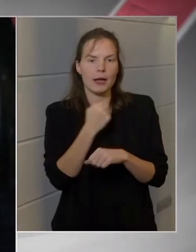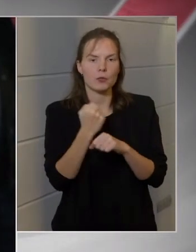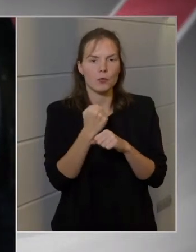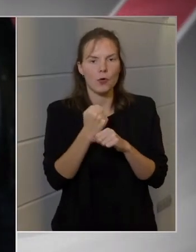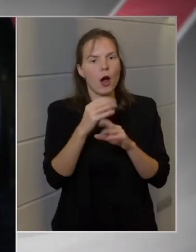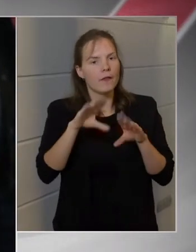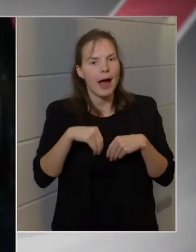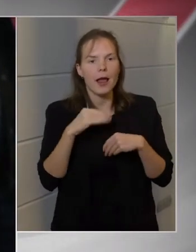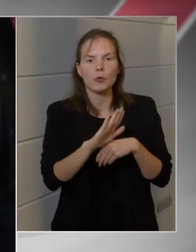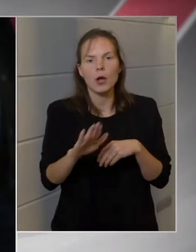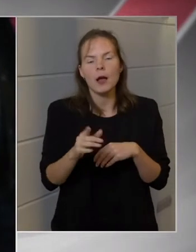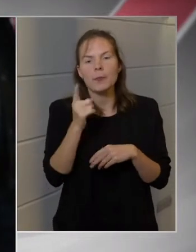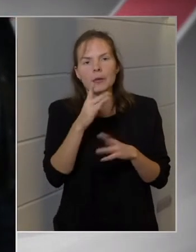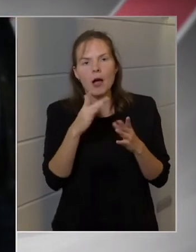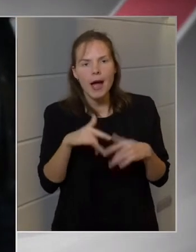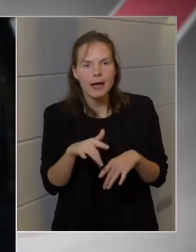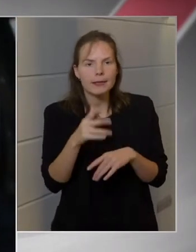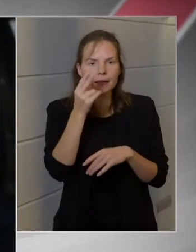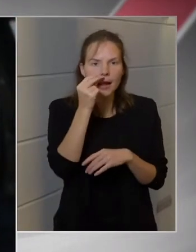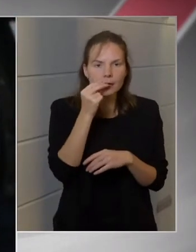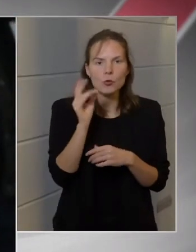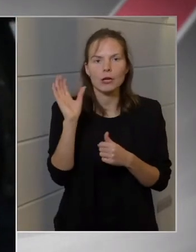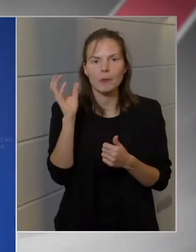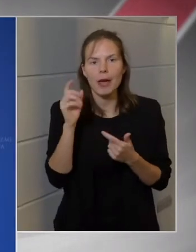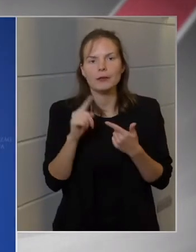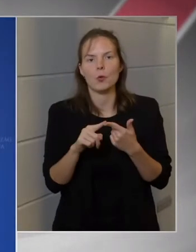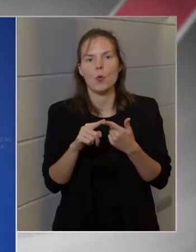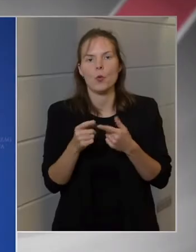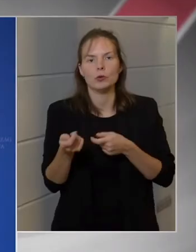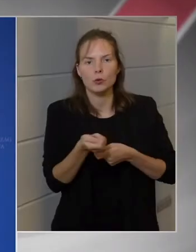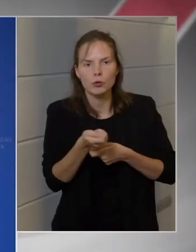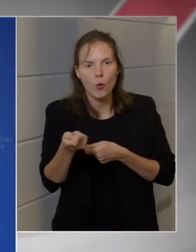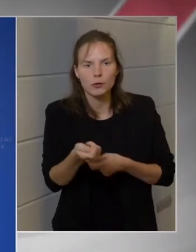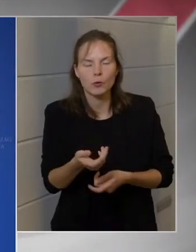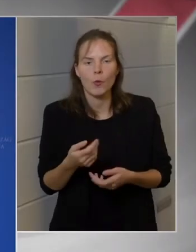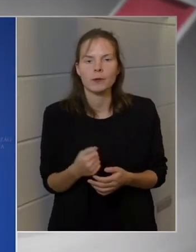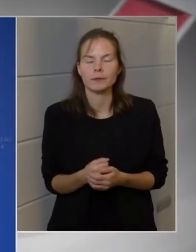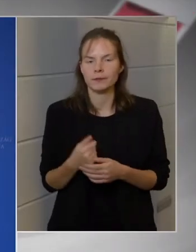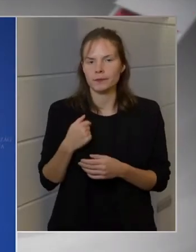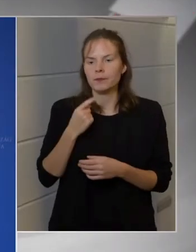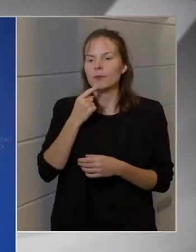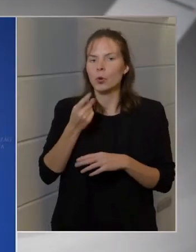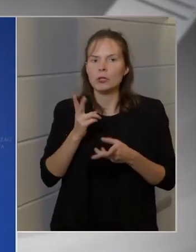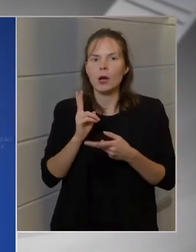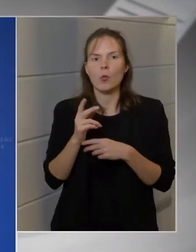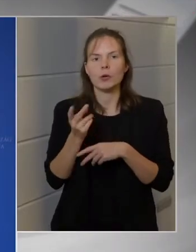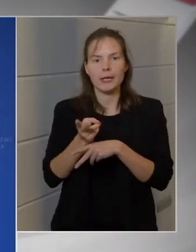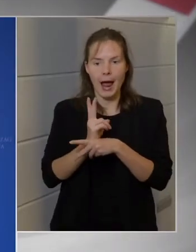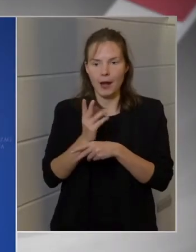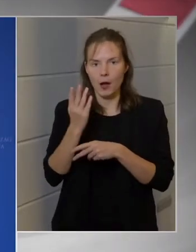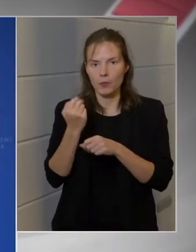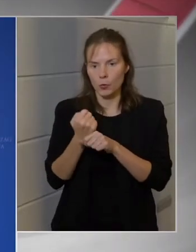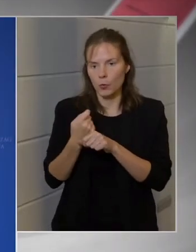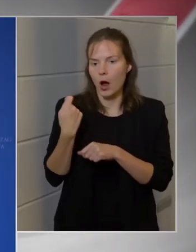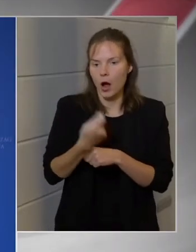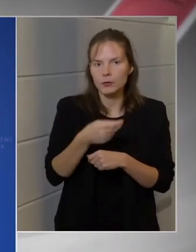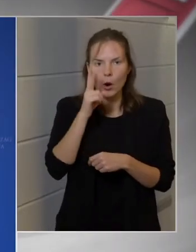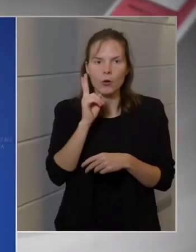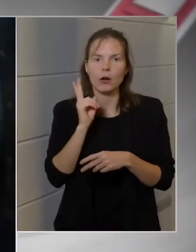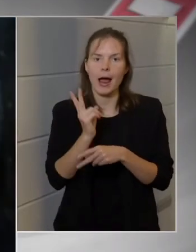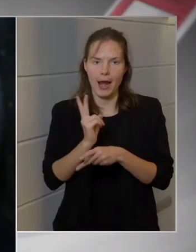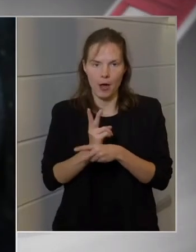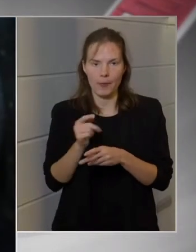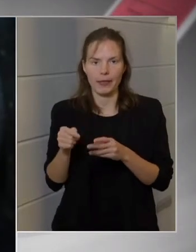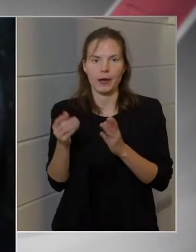számára. Mi a helyzet a rendőrségnél, mentőknél, tűzoltóknál? Mondtam, hogy az állam a munkáltató, az állam is ennek megfelelően fog